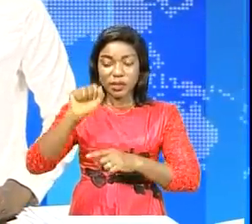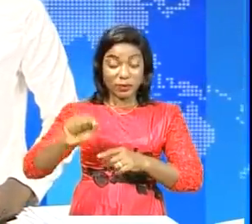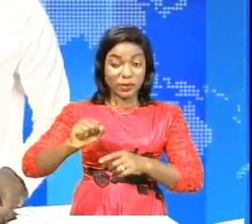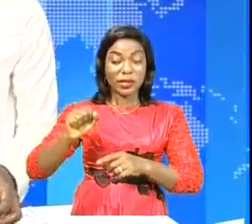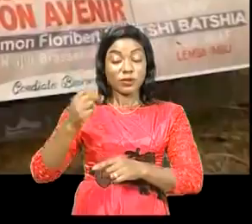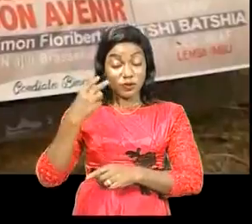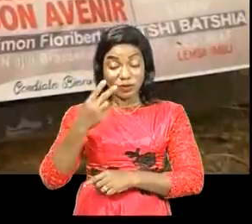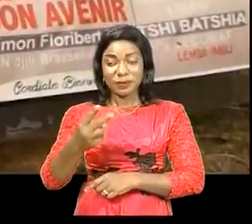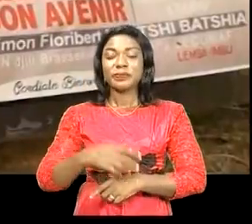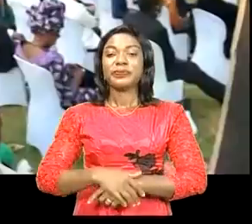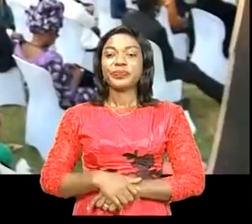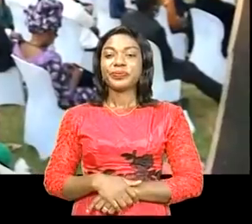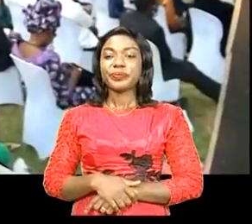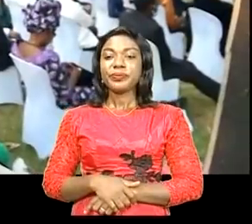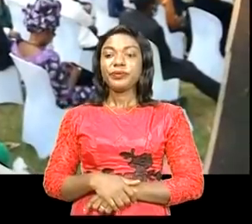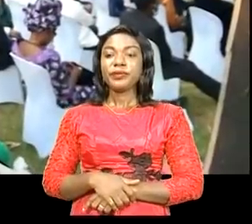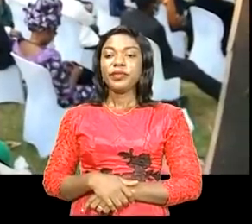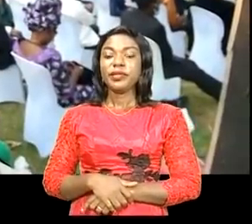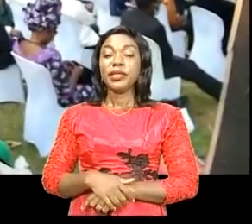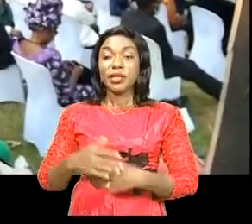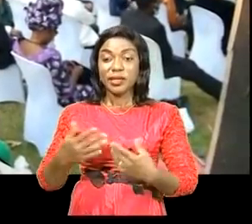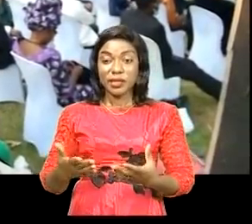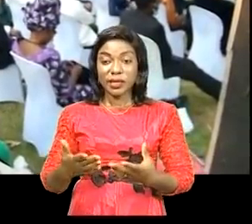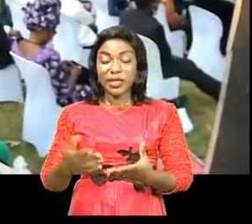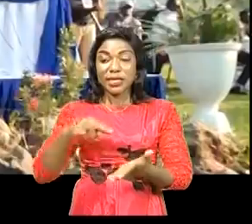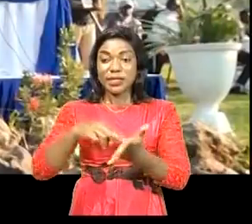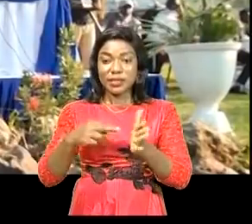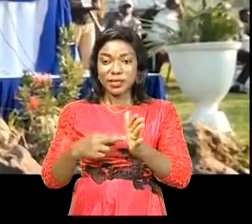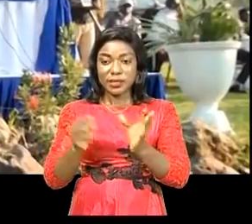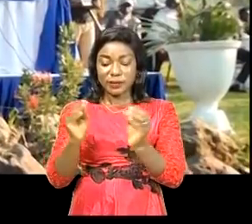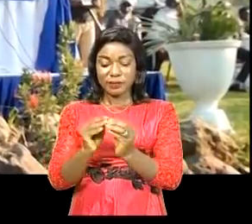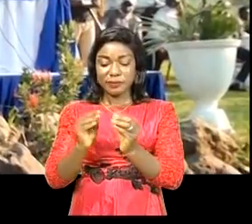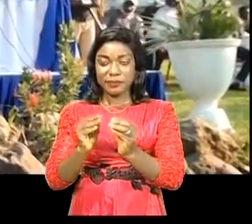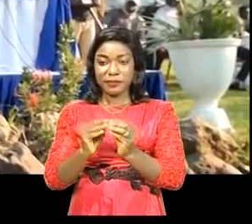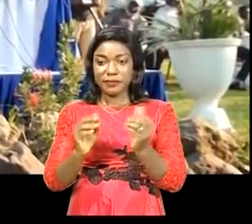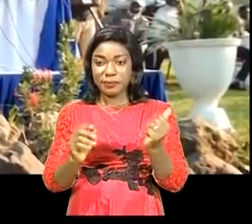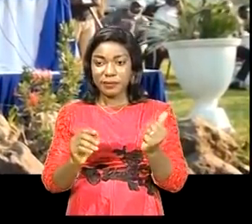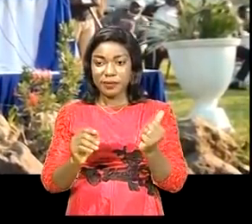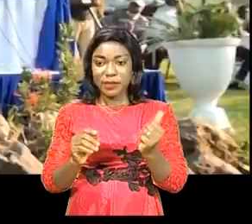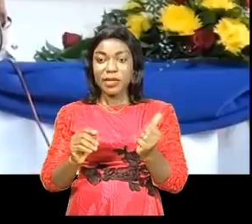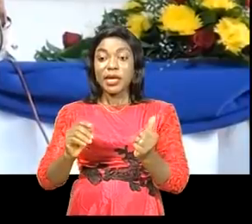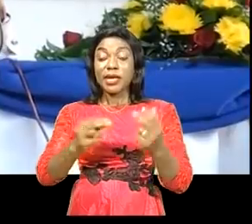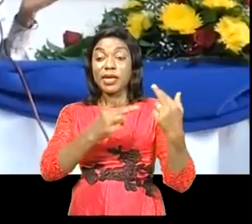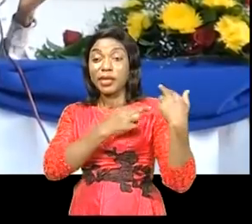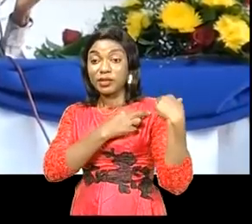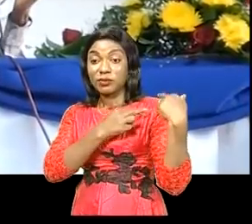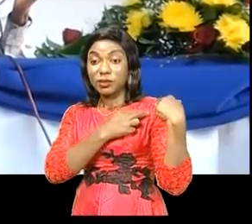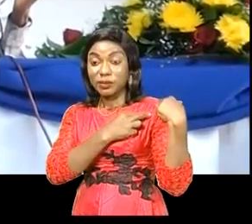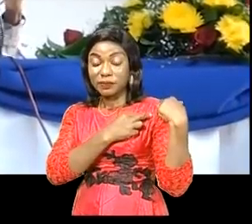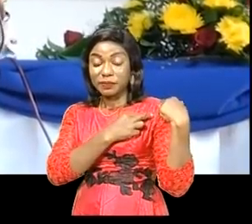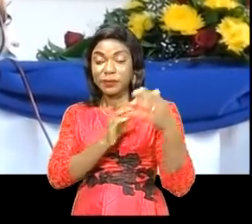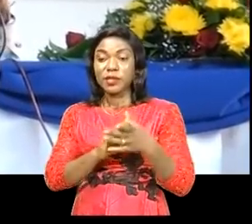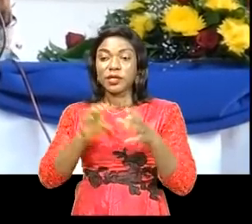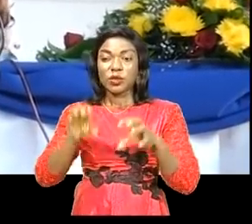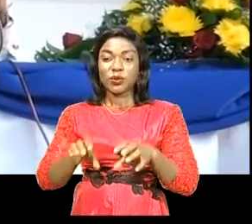Malou Mbela c'est un exercice pédagogique auquel se livraient les notables du Congo central pour renforcer les capacités